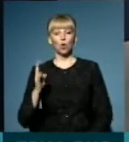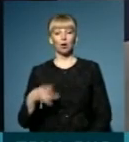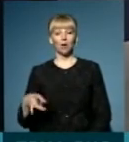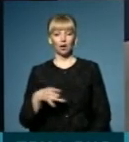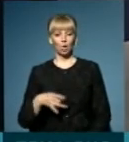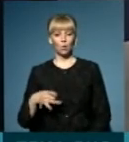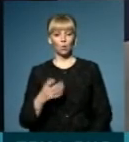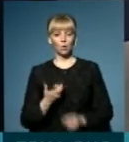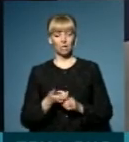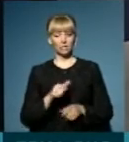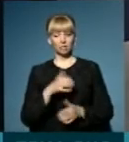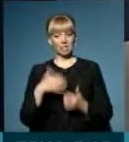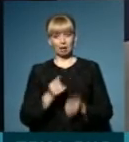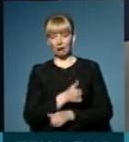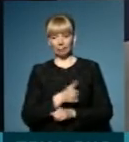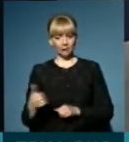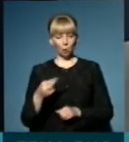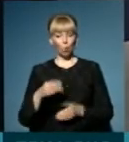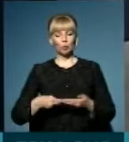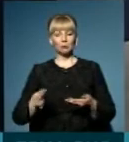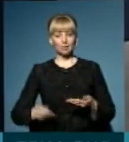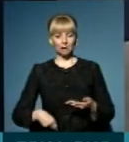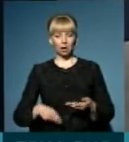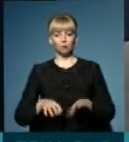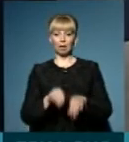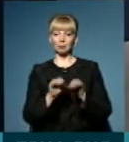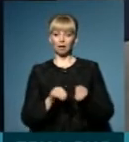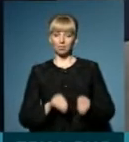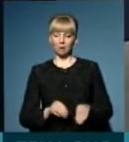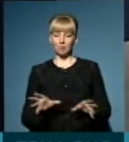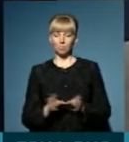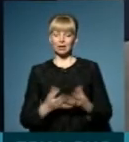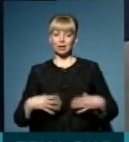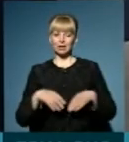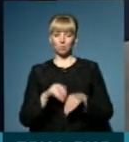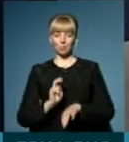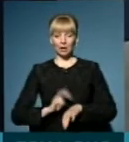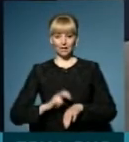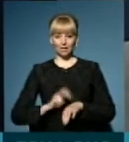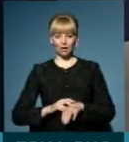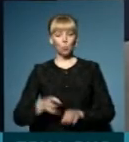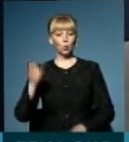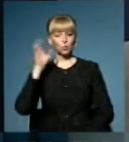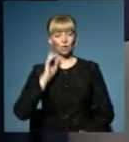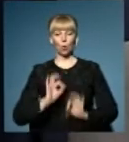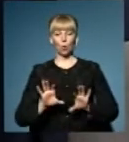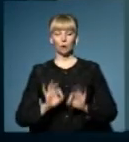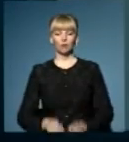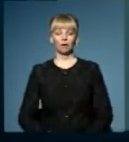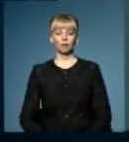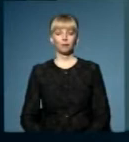район є середи лідерів по підписанню декларації і з сімейними лікарями. Слухаємо коментар.